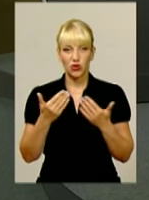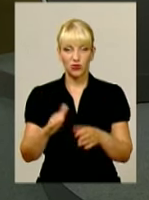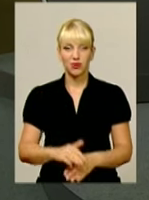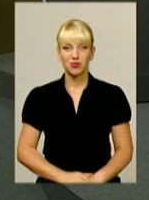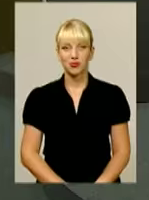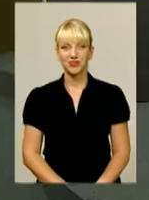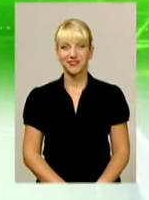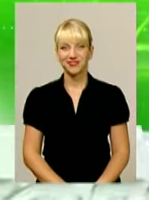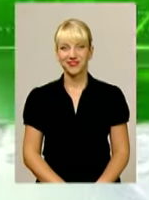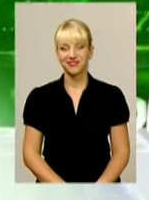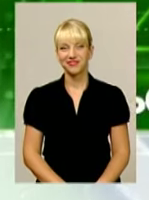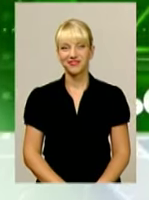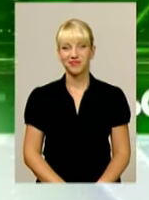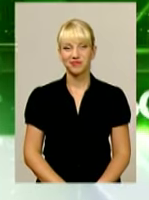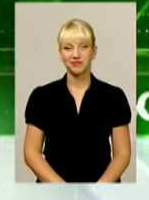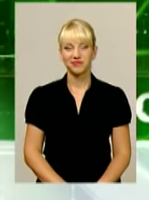випуску.